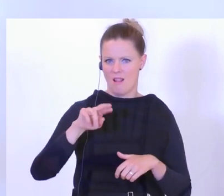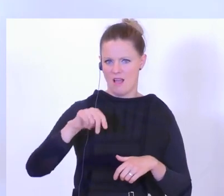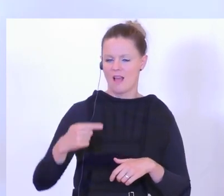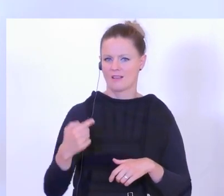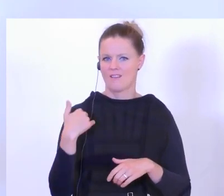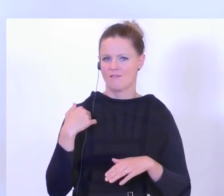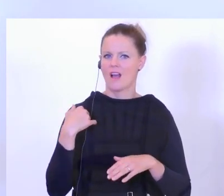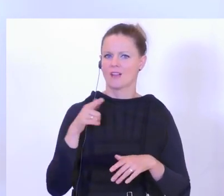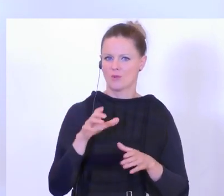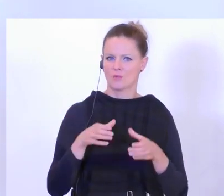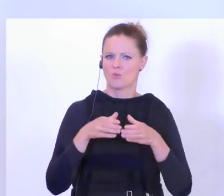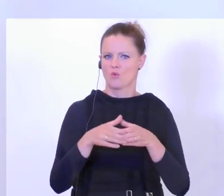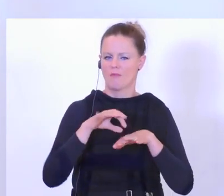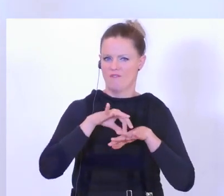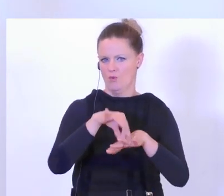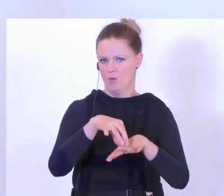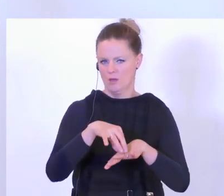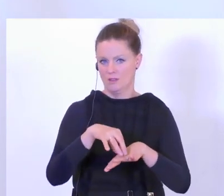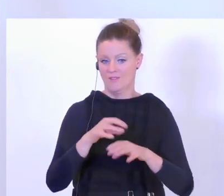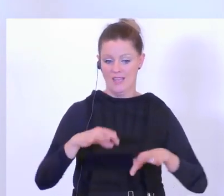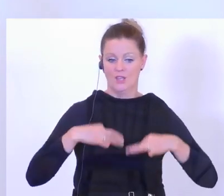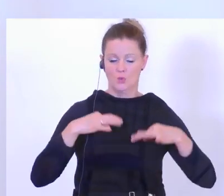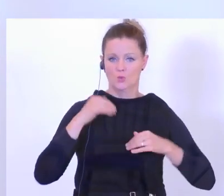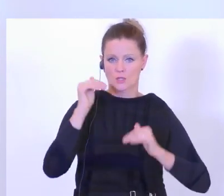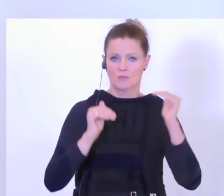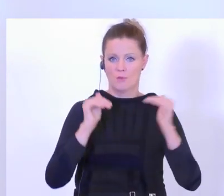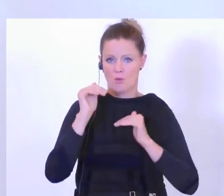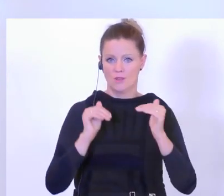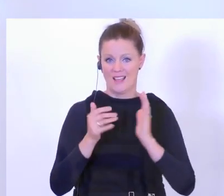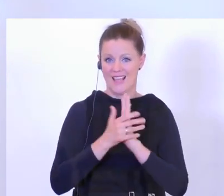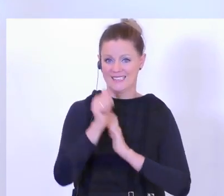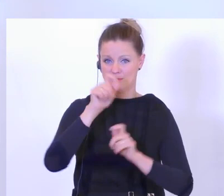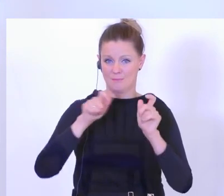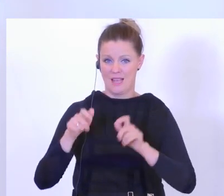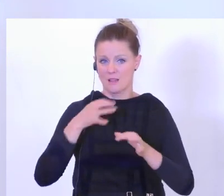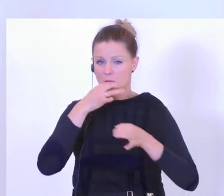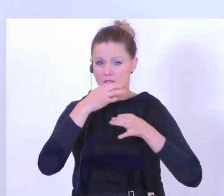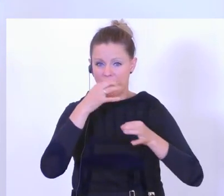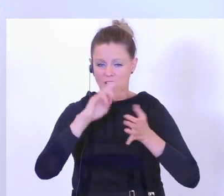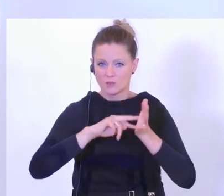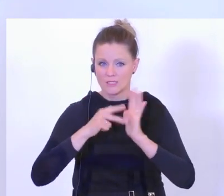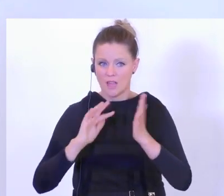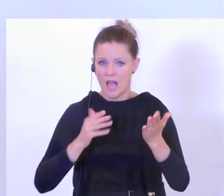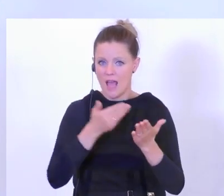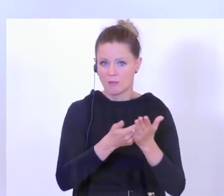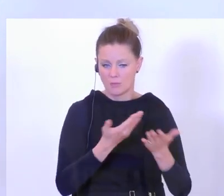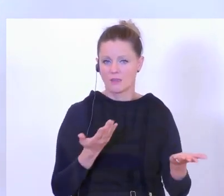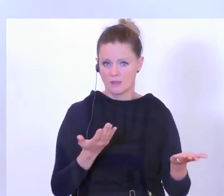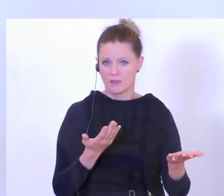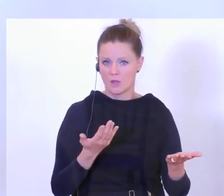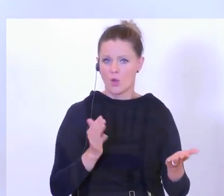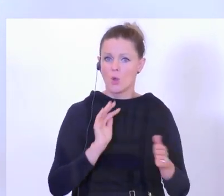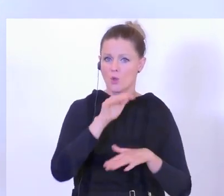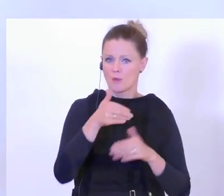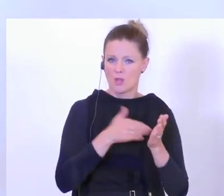hat jetzt in Zeiten der Corona-Krise, dass wir den Gesundheitsbehörden die Expertise in der Befragungstechnik zur Verfügung stellen und das über 1